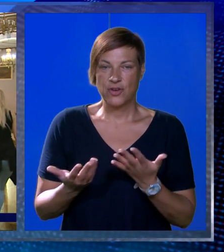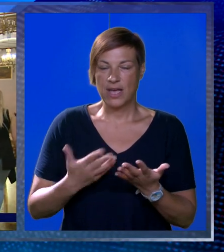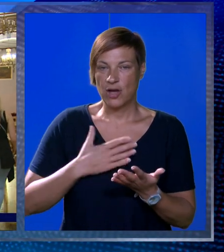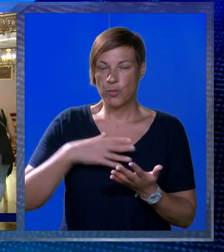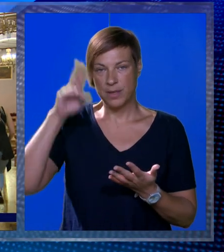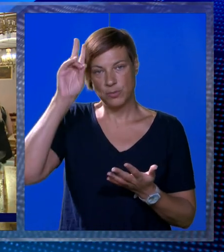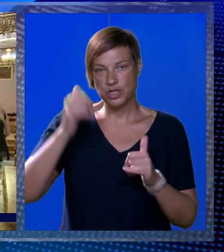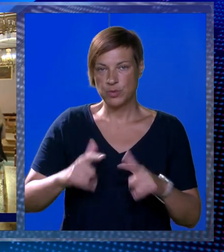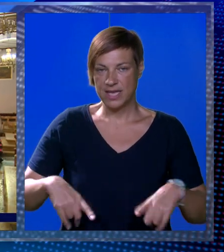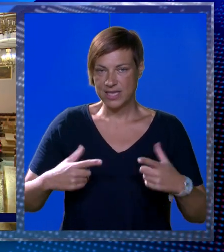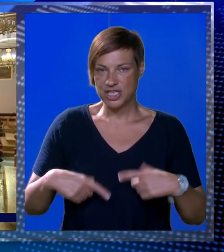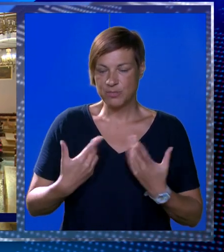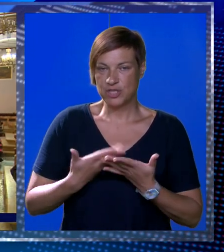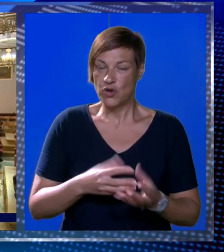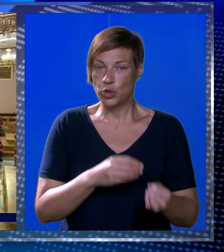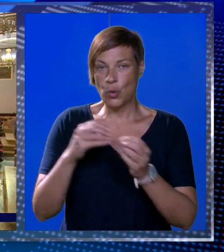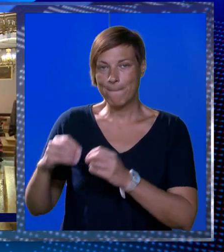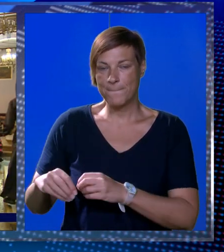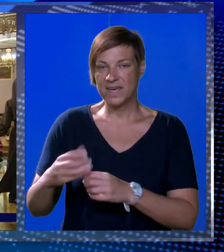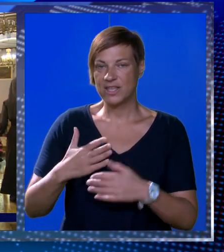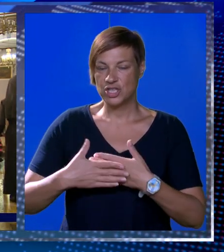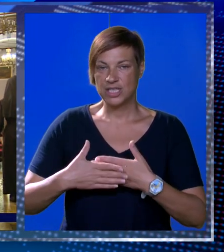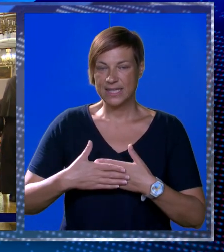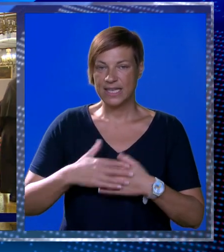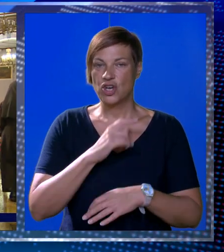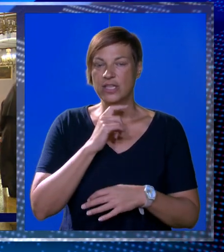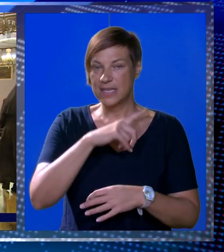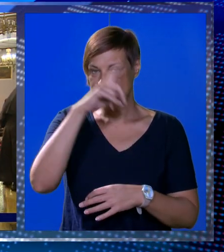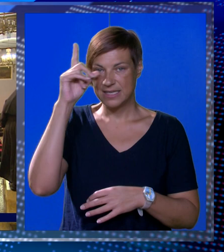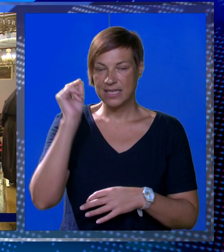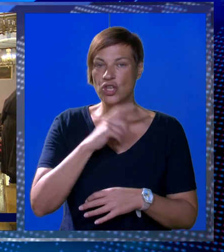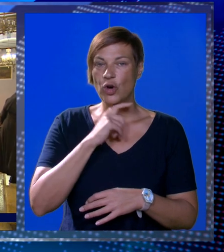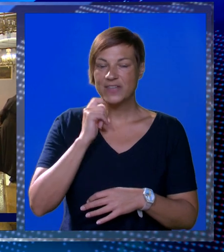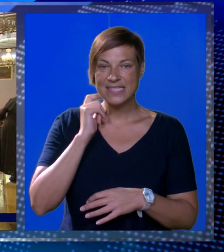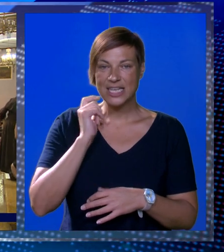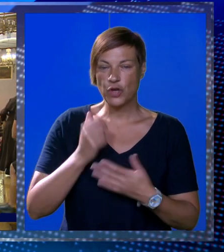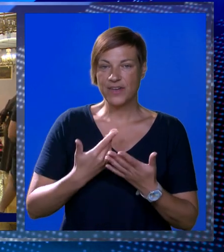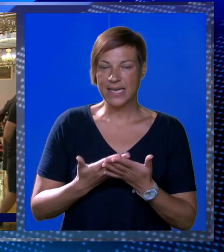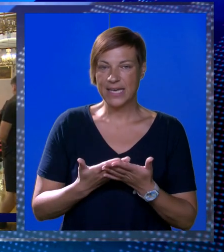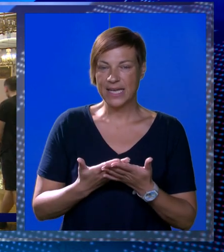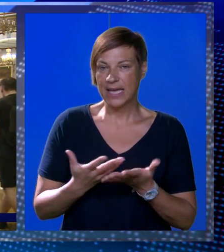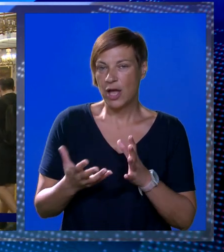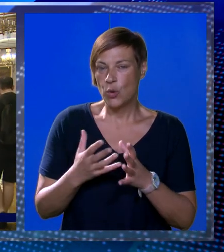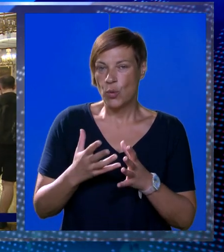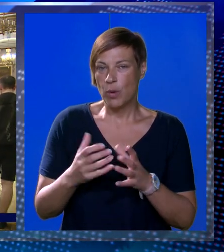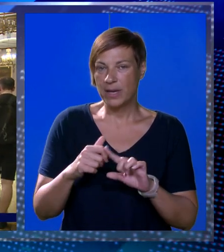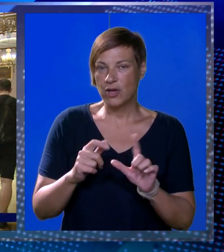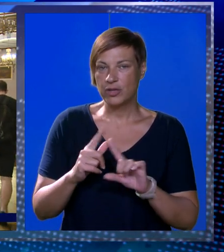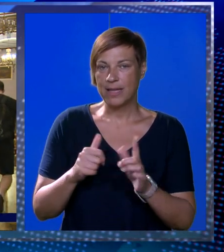evo kako to mi možemo u današnjem životu nekako pretođiti kod nas redovnica i redovnika ali oblik